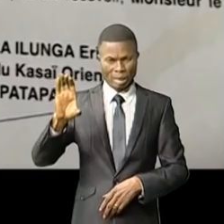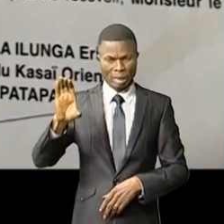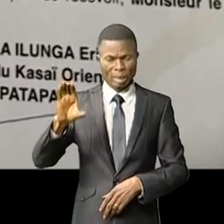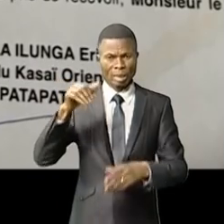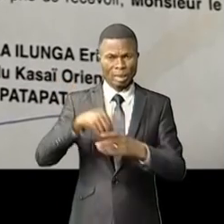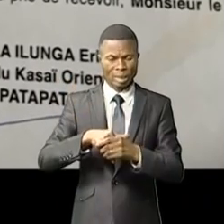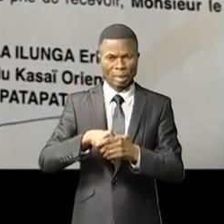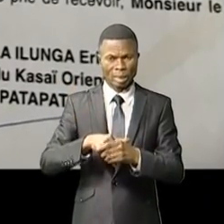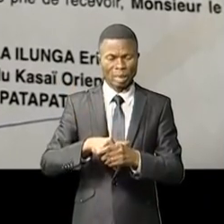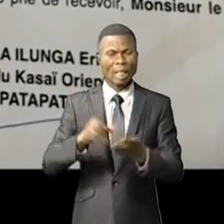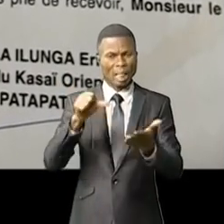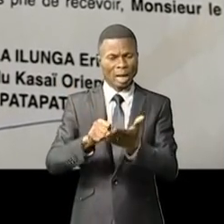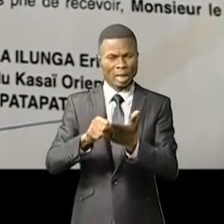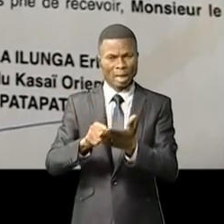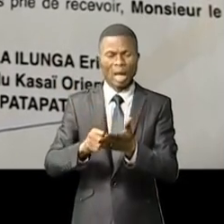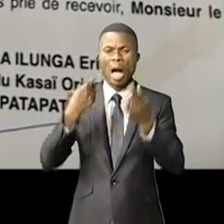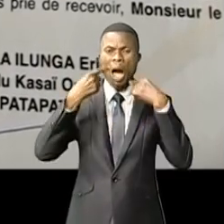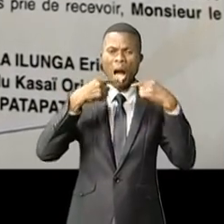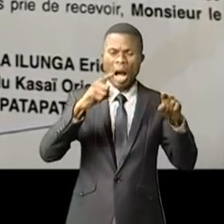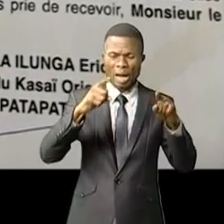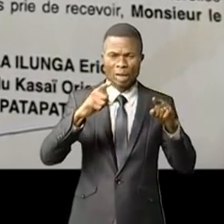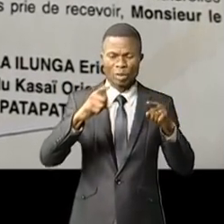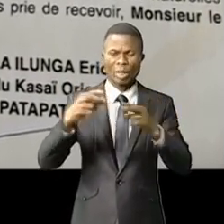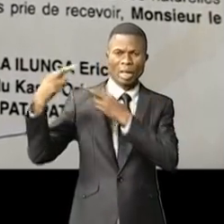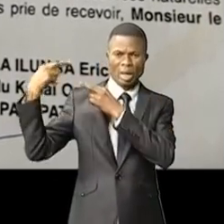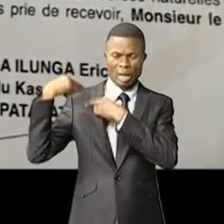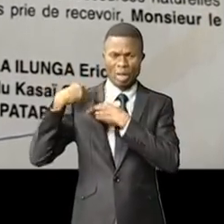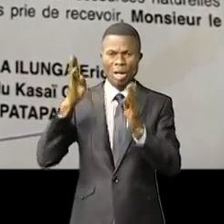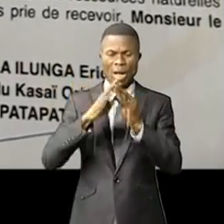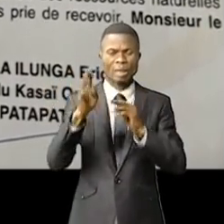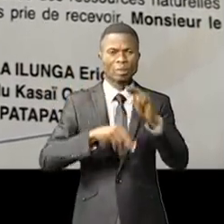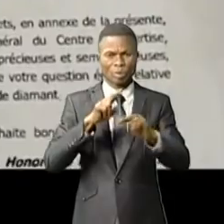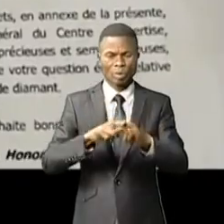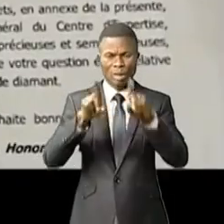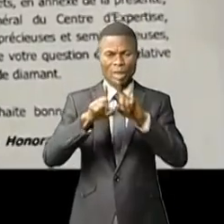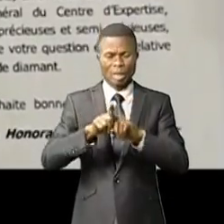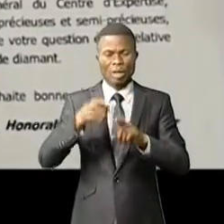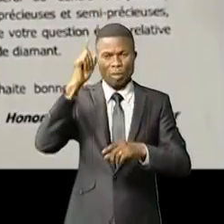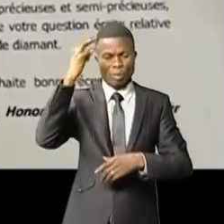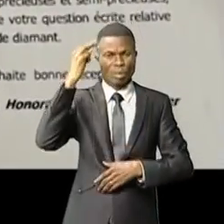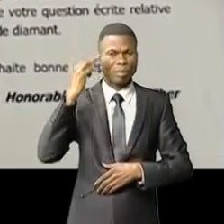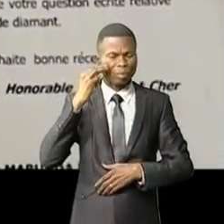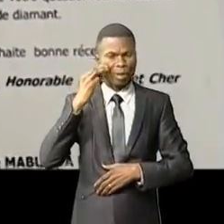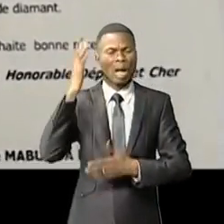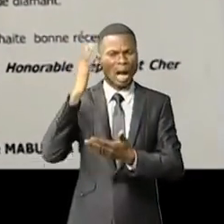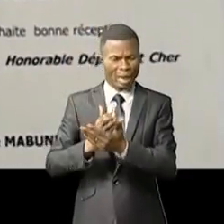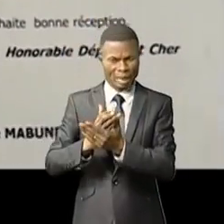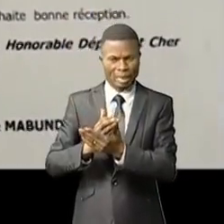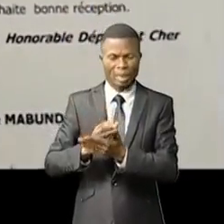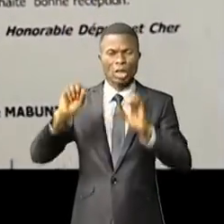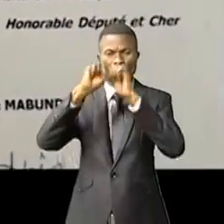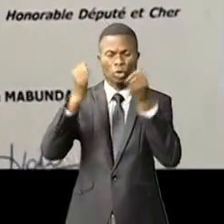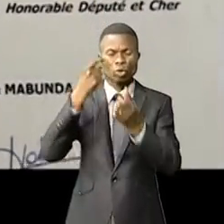à travers des correspondances, avait alerté la responsable de l'Assemblée nationale et les chefs du gouvernement pour combattre la route à la